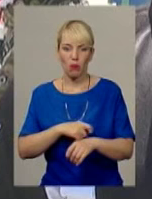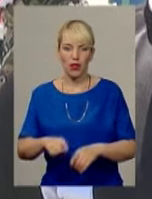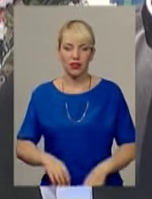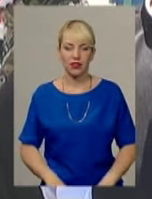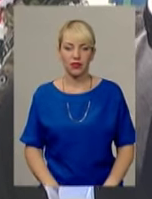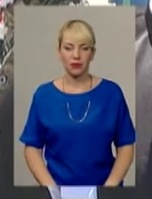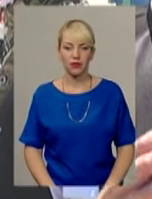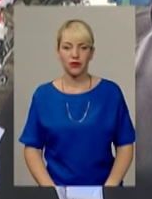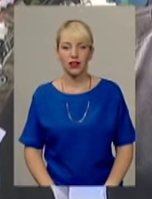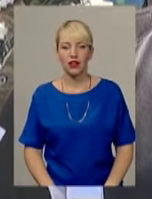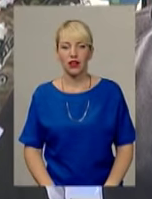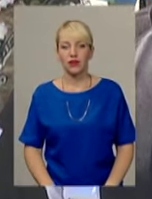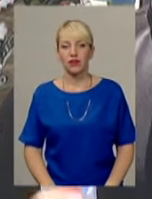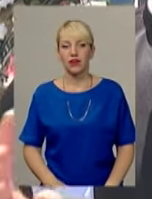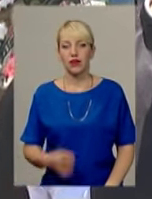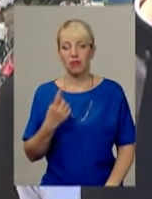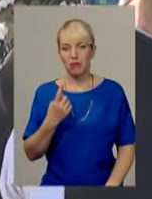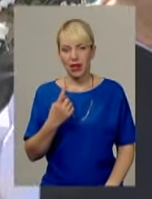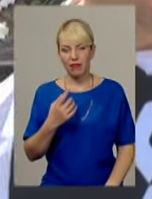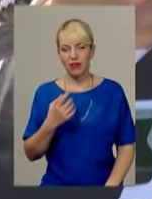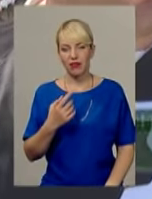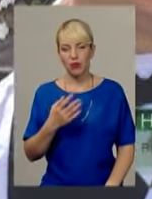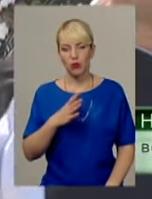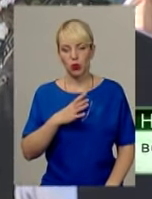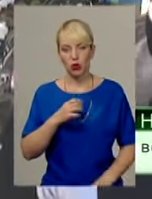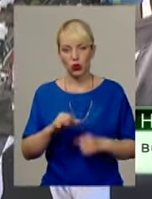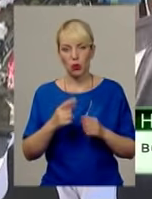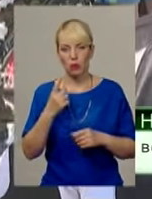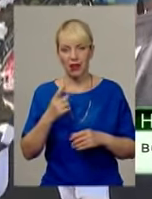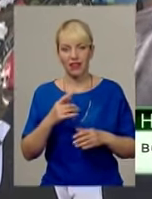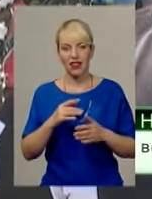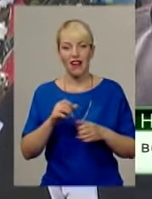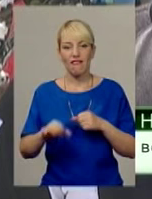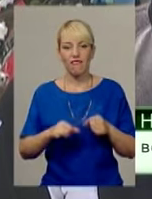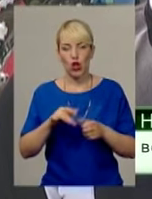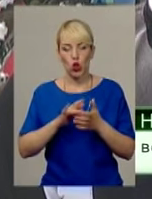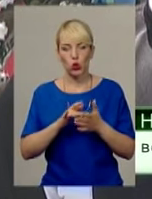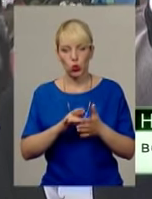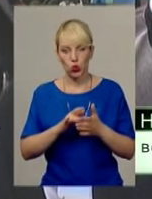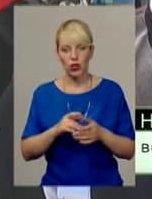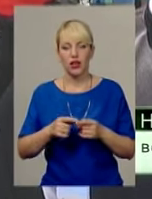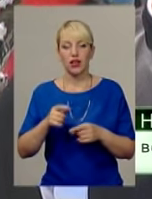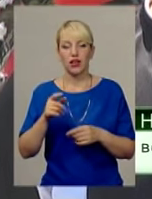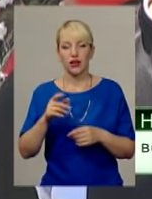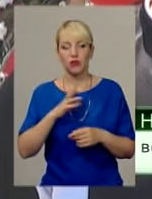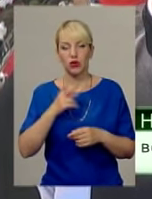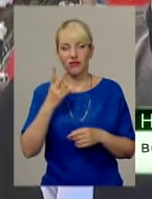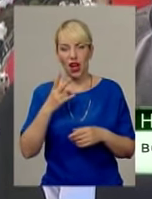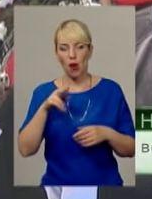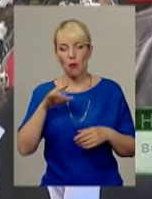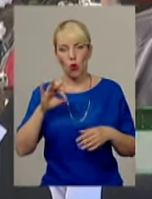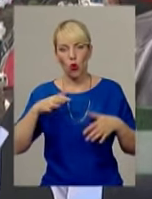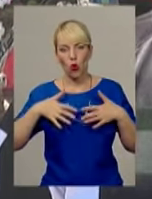«В прошлом году перший велотур, а потім ще три велотура, т.е. два по